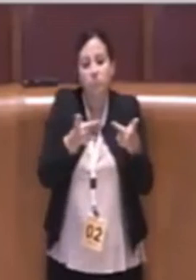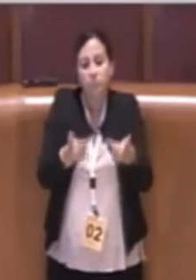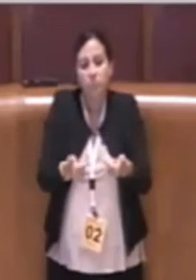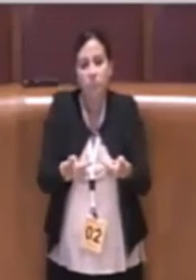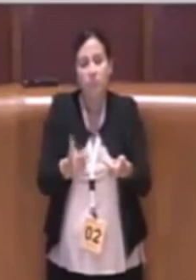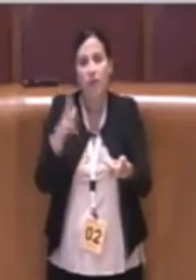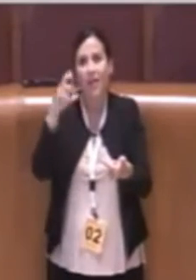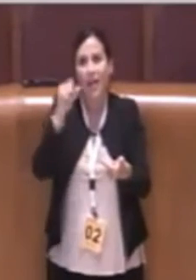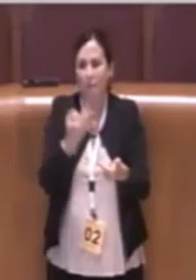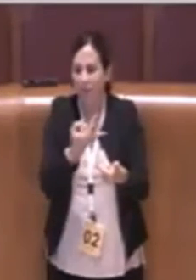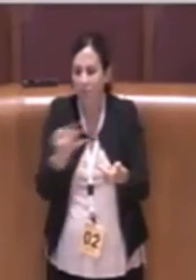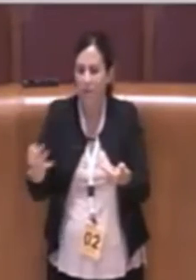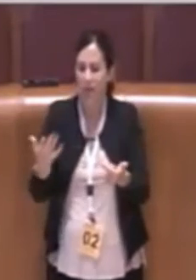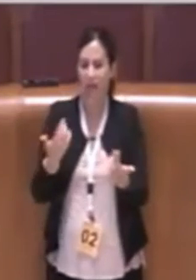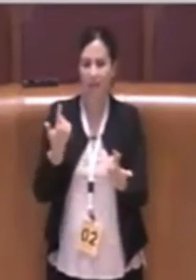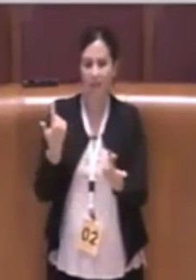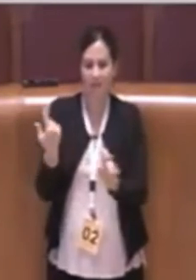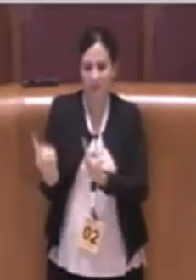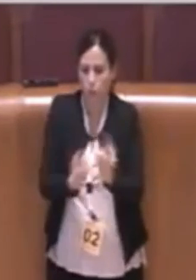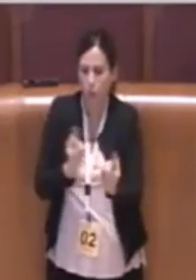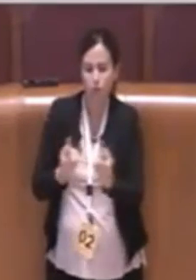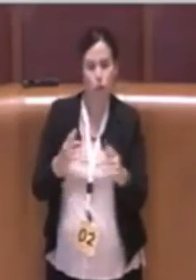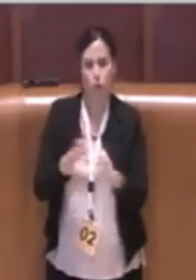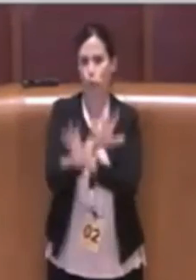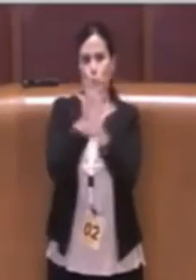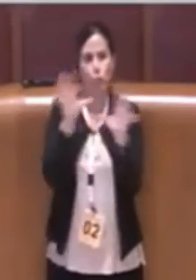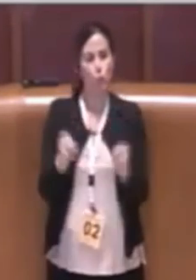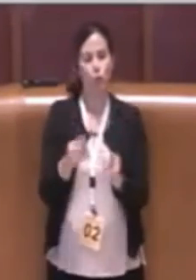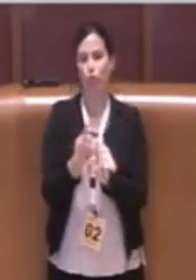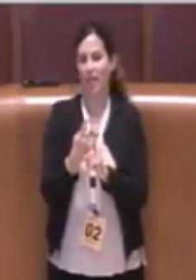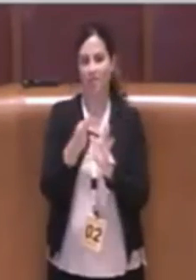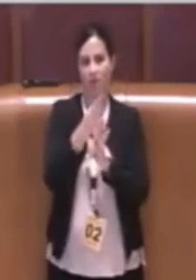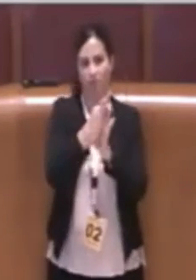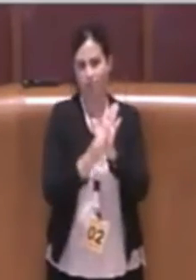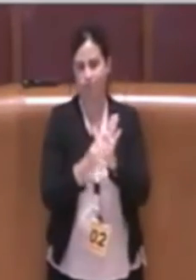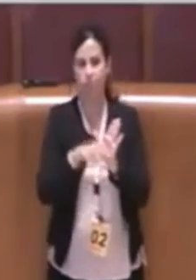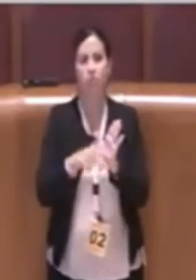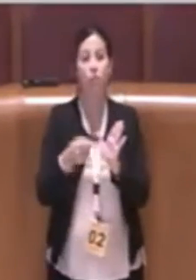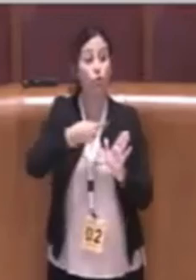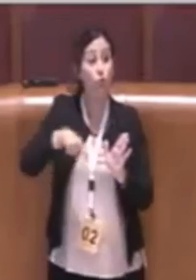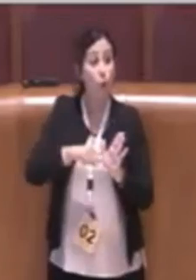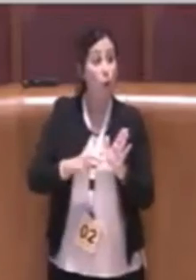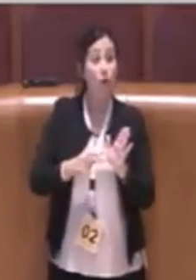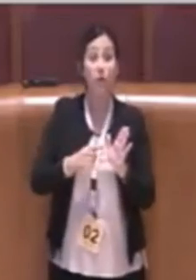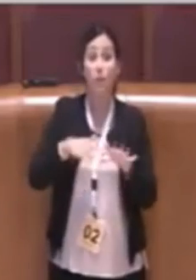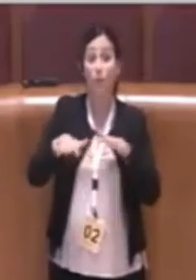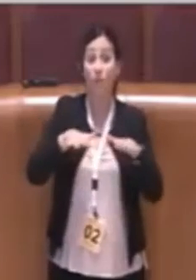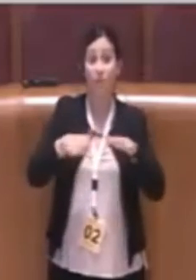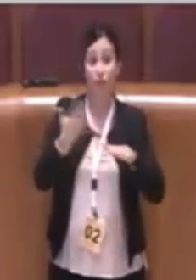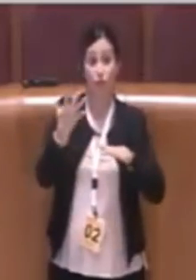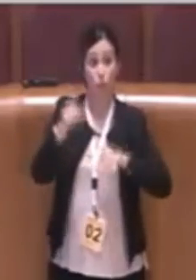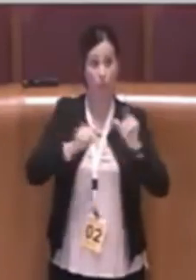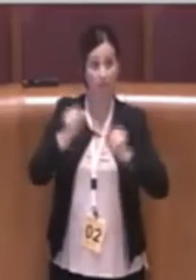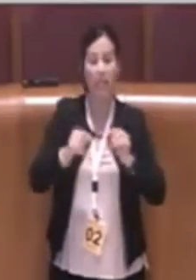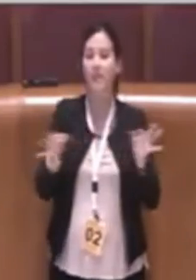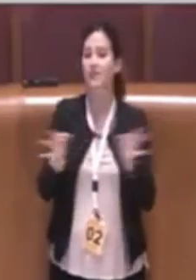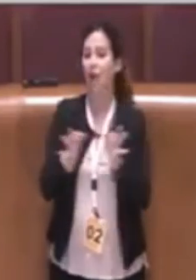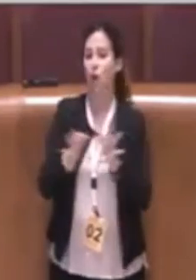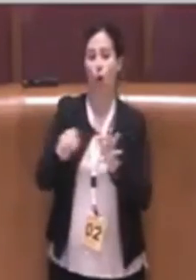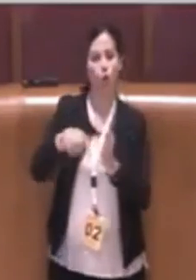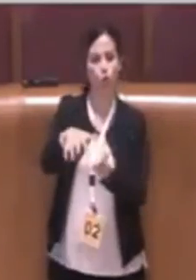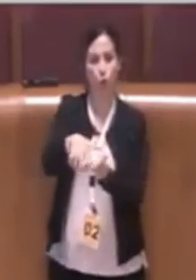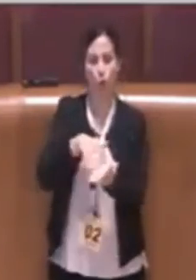tutta questa vicenda. Quindi voteremo come Movimento 5 Stelle a favore di questa mozione. Grazie.